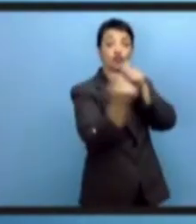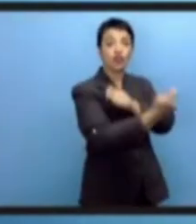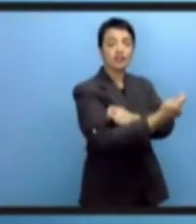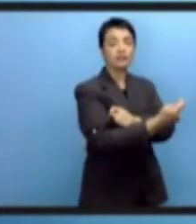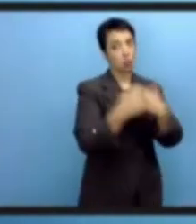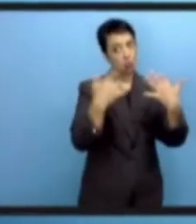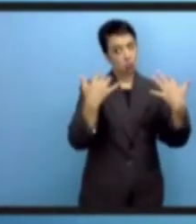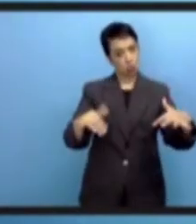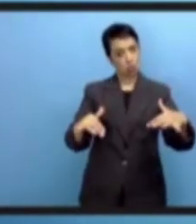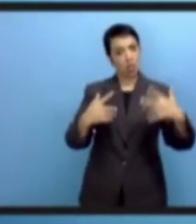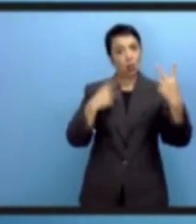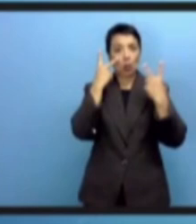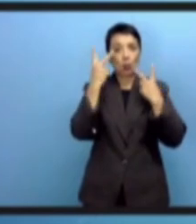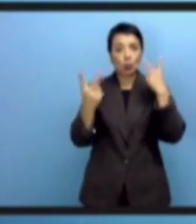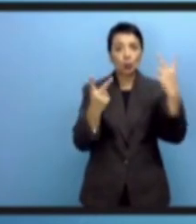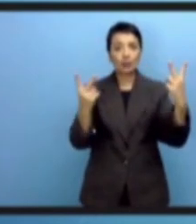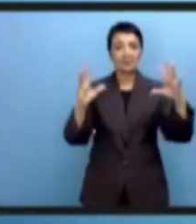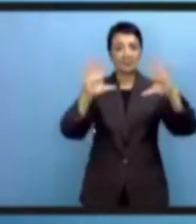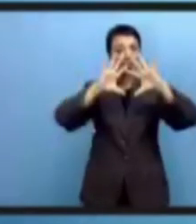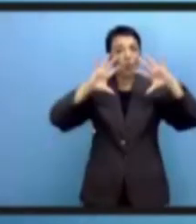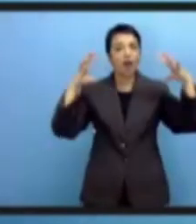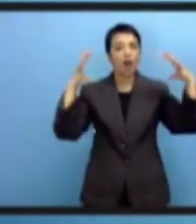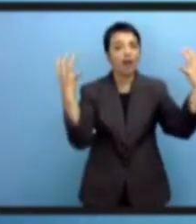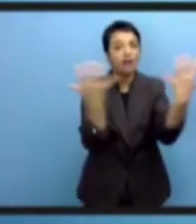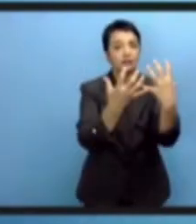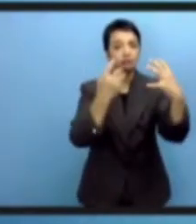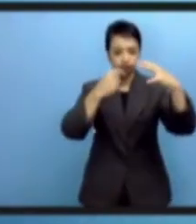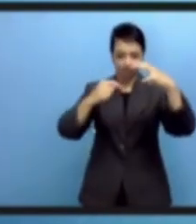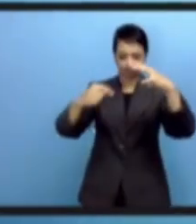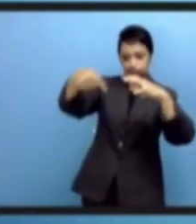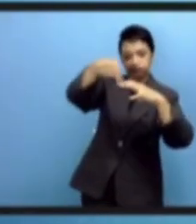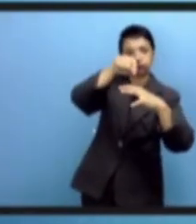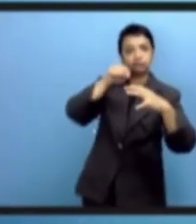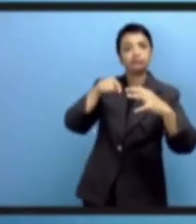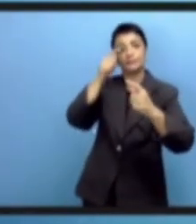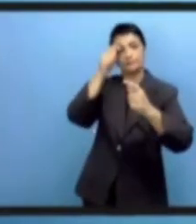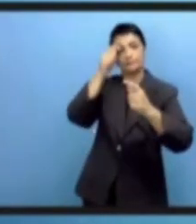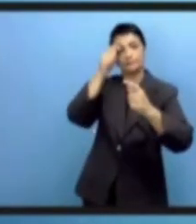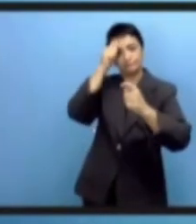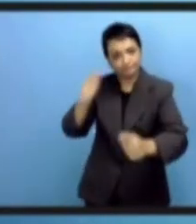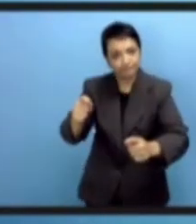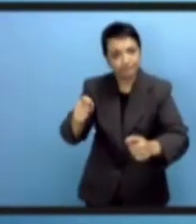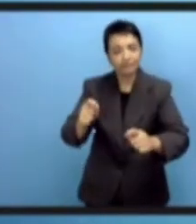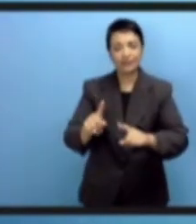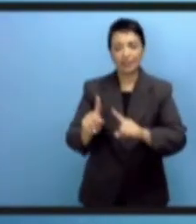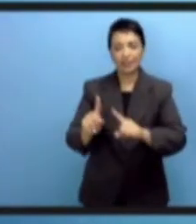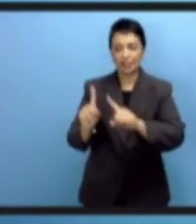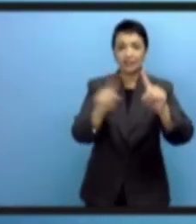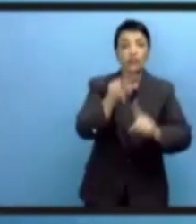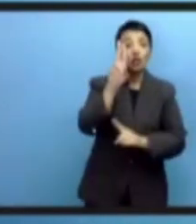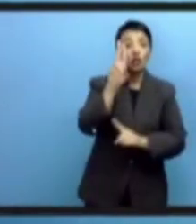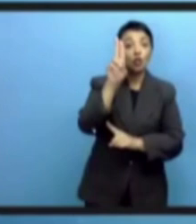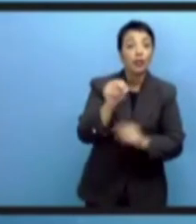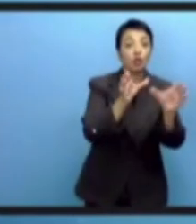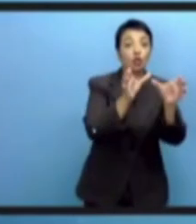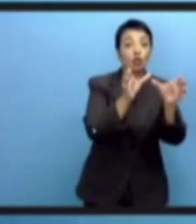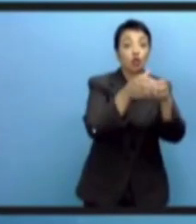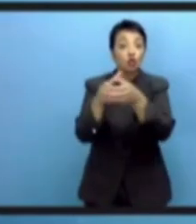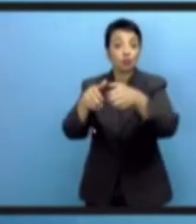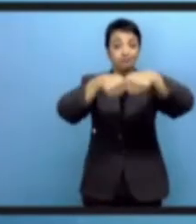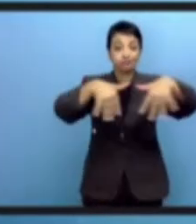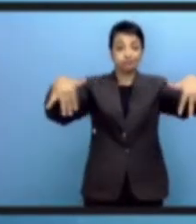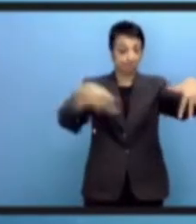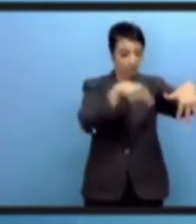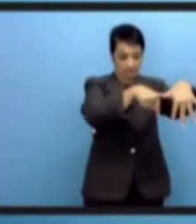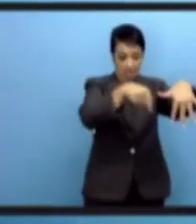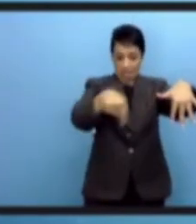важность цифрового преобразования, безусловно, уже признается всеми